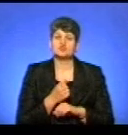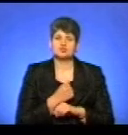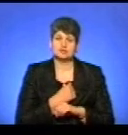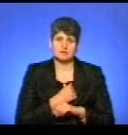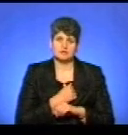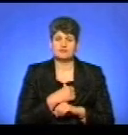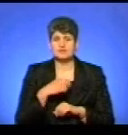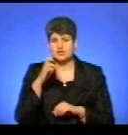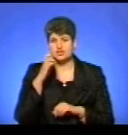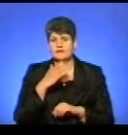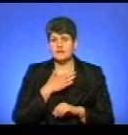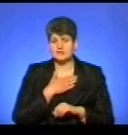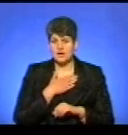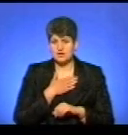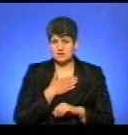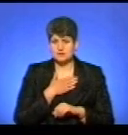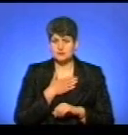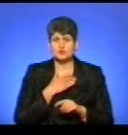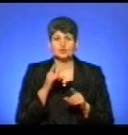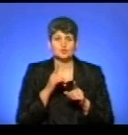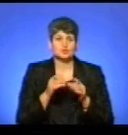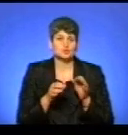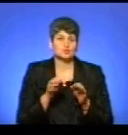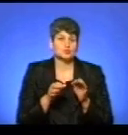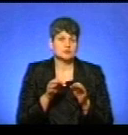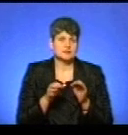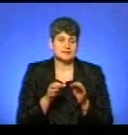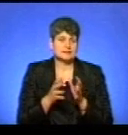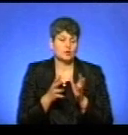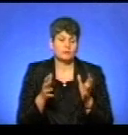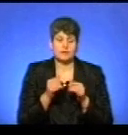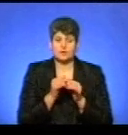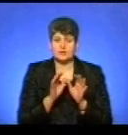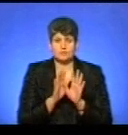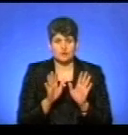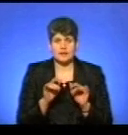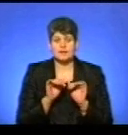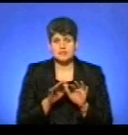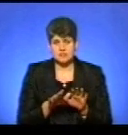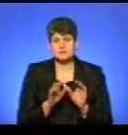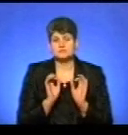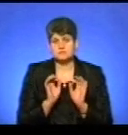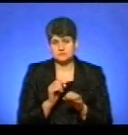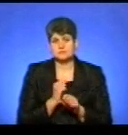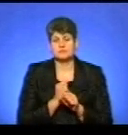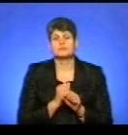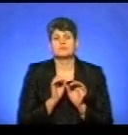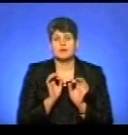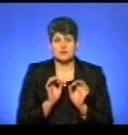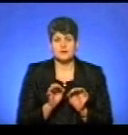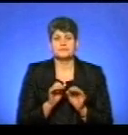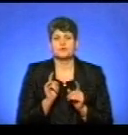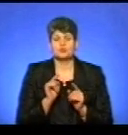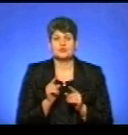в державі нашій щось судити абсолютно глобально не можна. Але заходи виправдані – це односначно, тому що таким шляхом